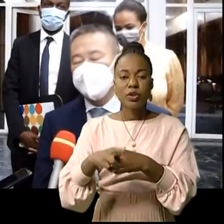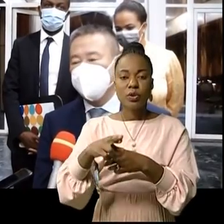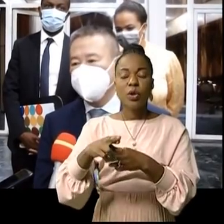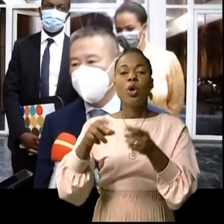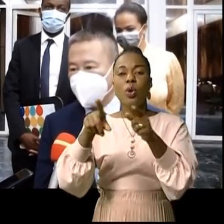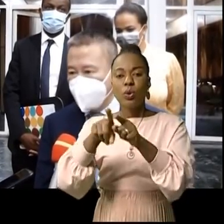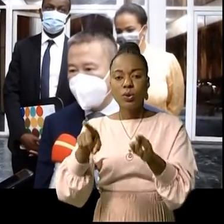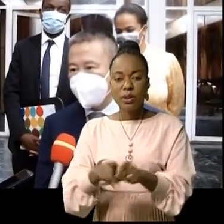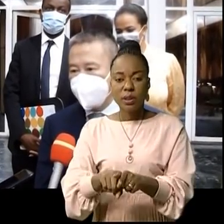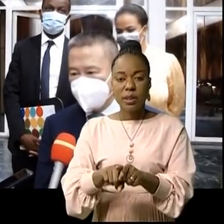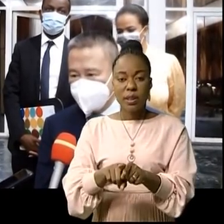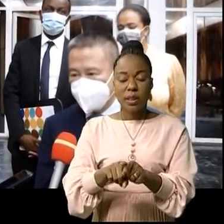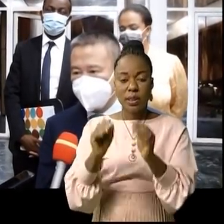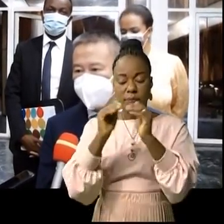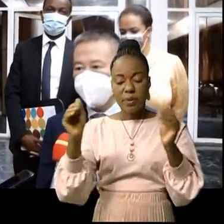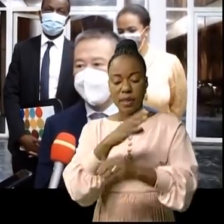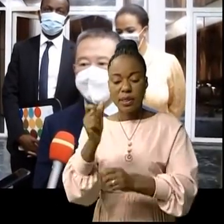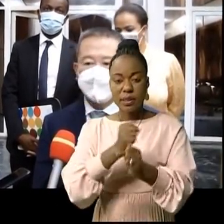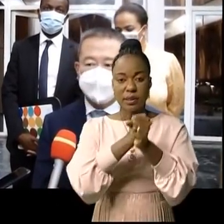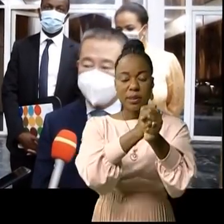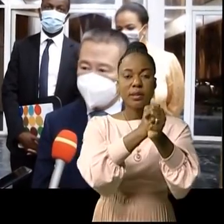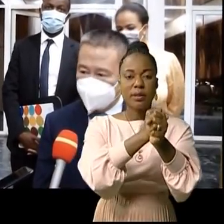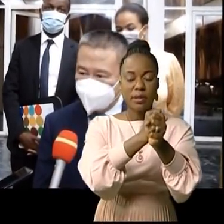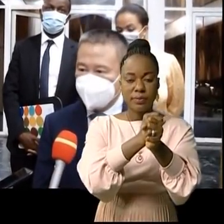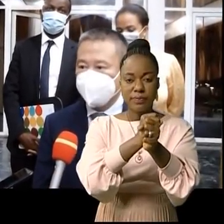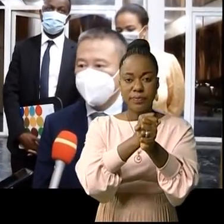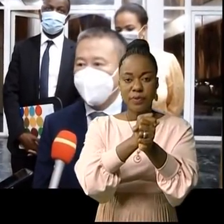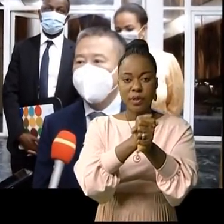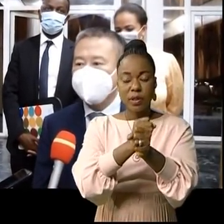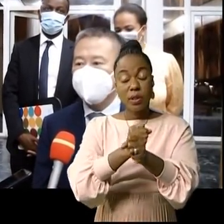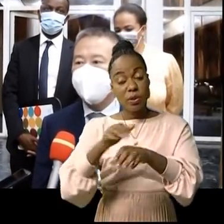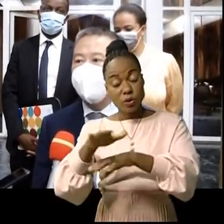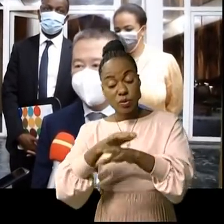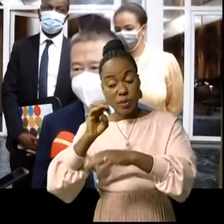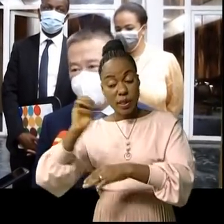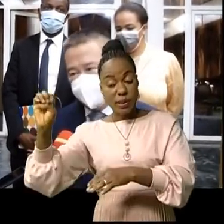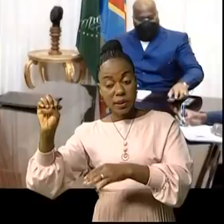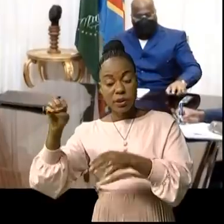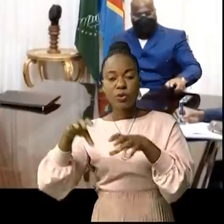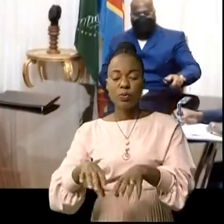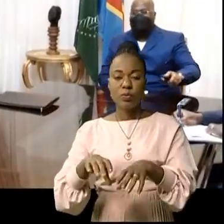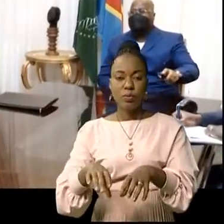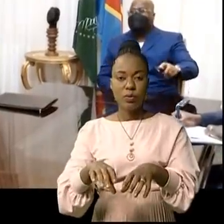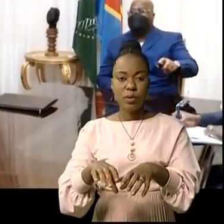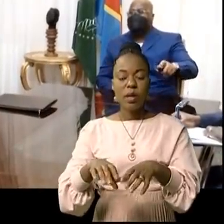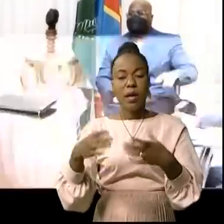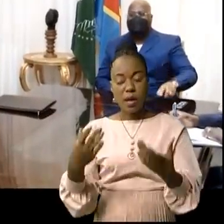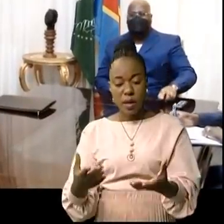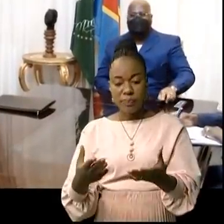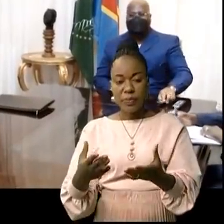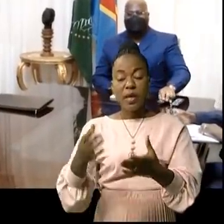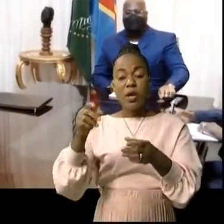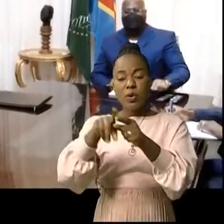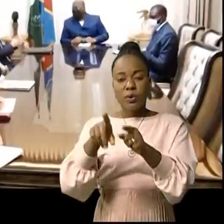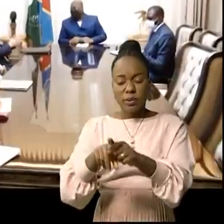les dossiers de paix et de sécurité, surtout à l'est de la RDC. Dès l'avis de l'ONU, la